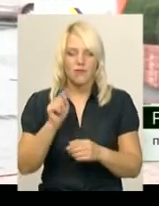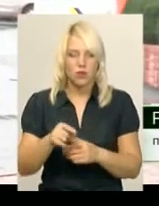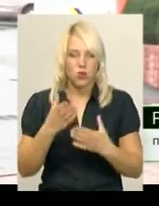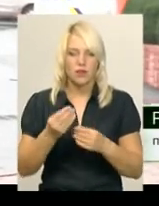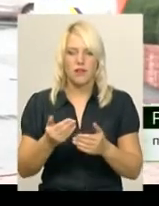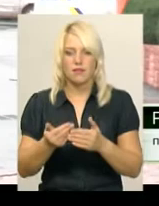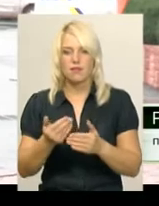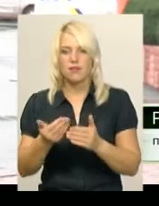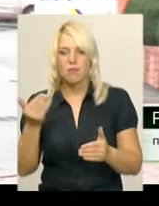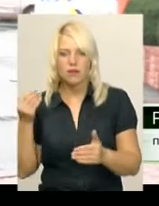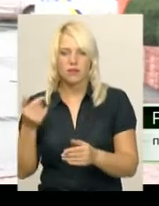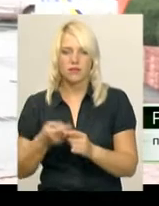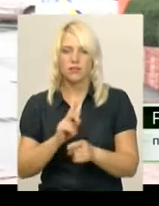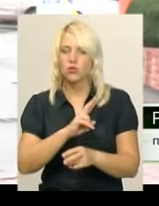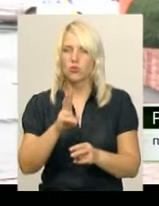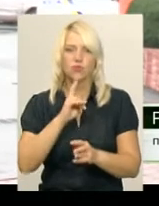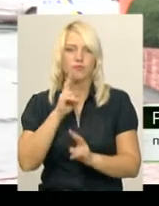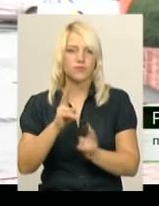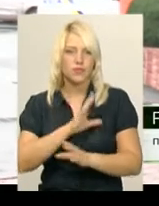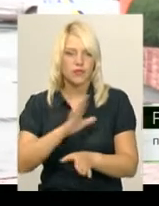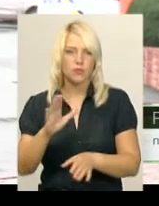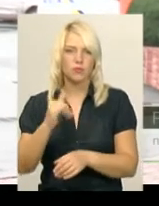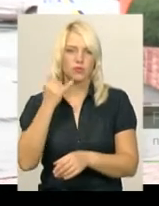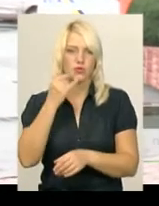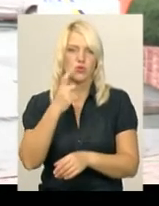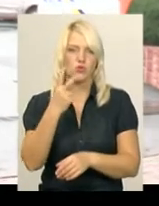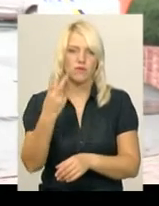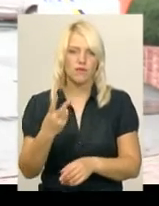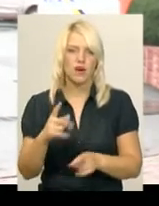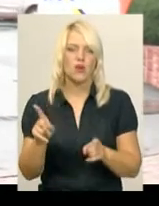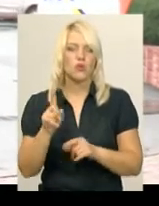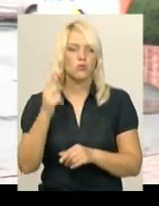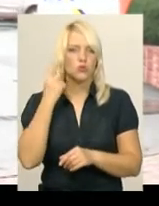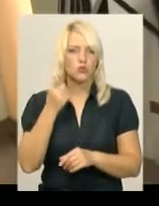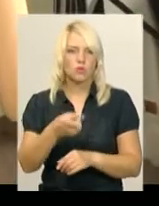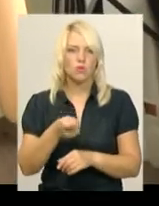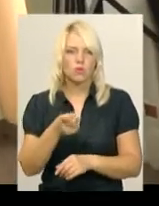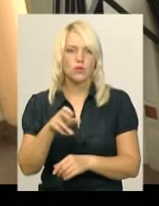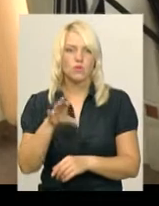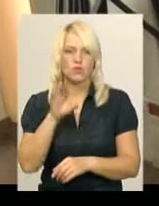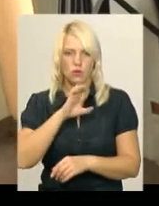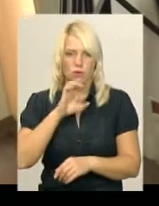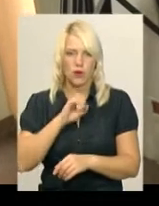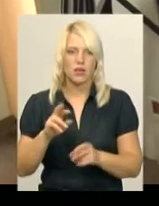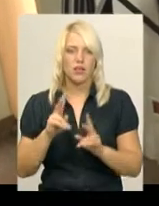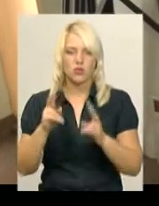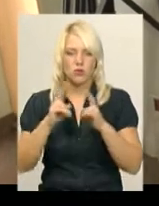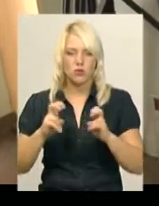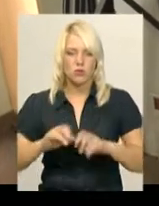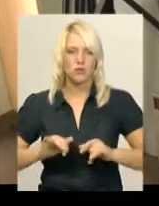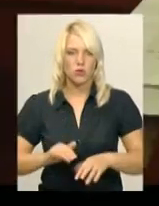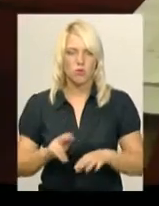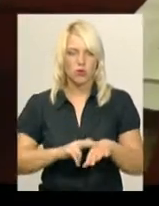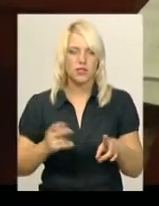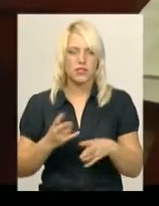звертався, з якими письмовими заявами, на службу 102, щодо взагалі такої події, як постріли по собаці. Щоби розслідувати подію поліцейським,